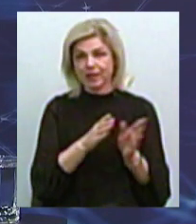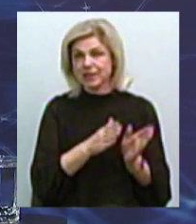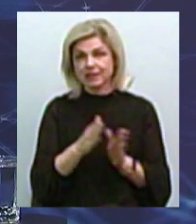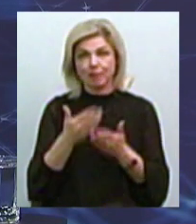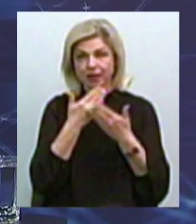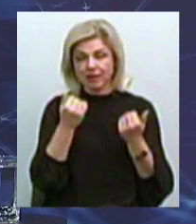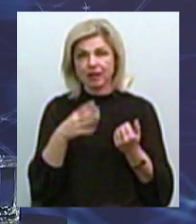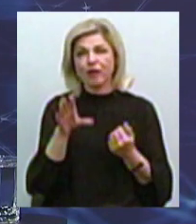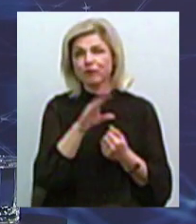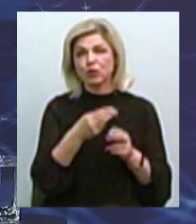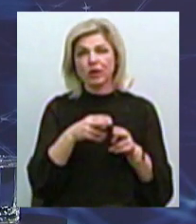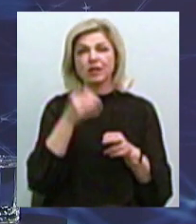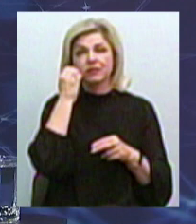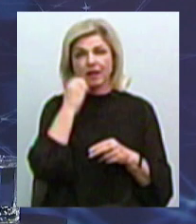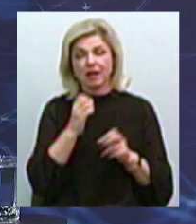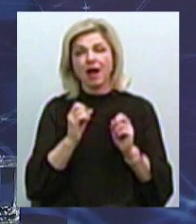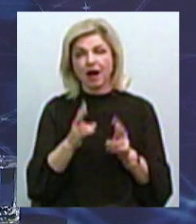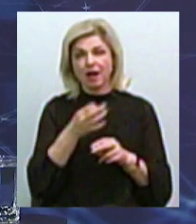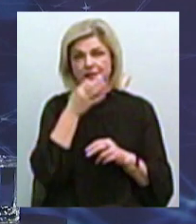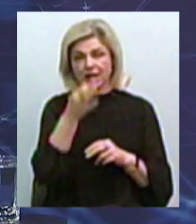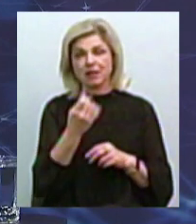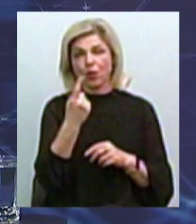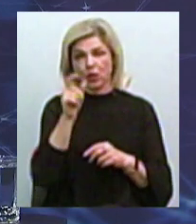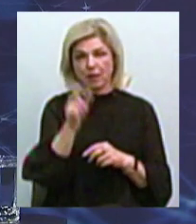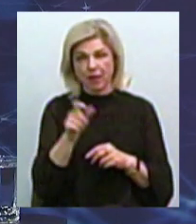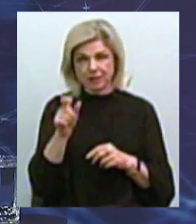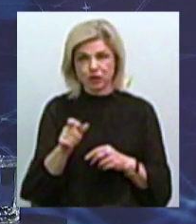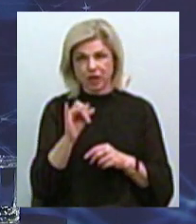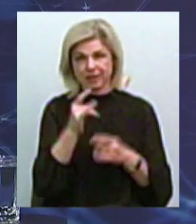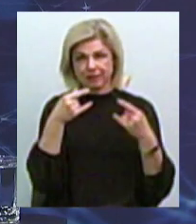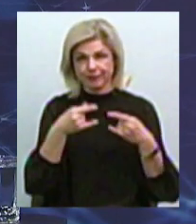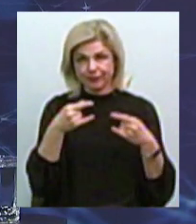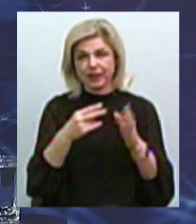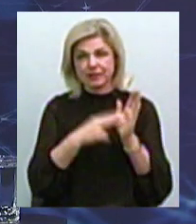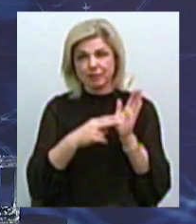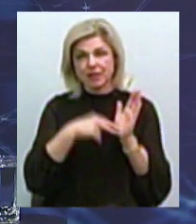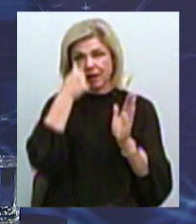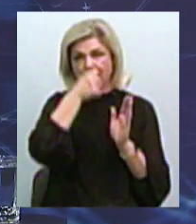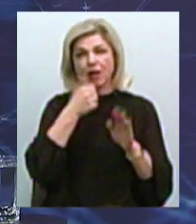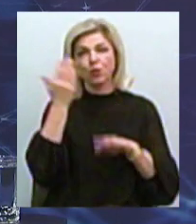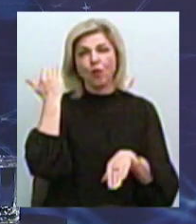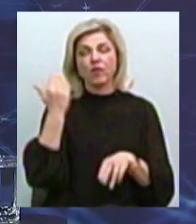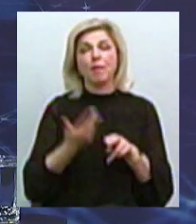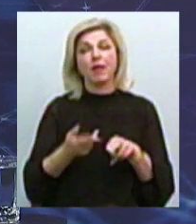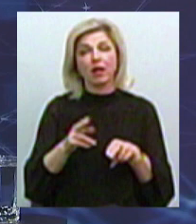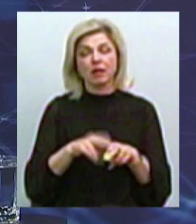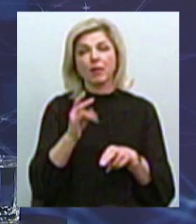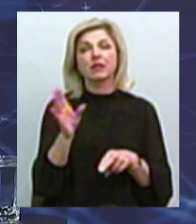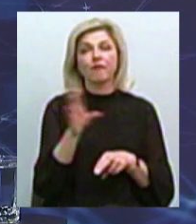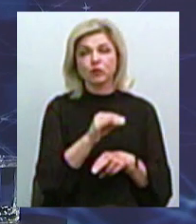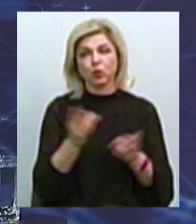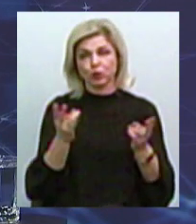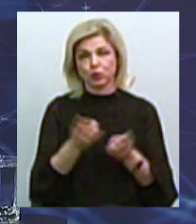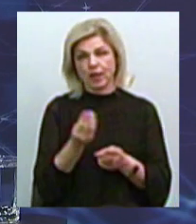все це устаревше, як только що сказав один із пассажирів 70-х годів, поэтому на все нужны деньги.